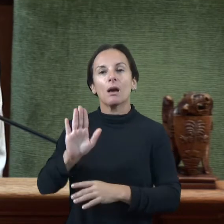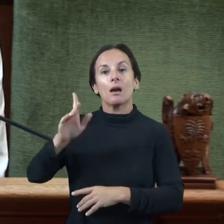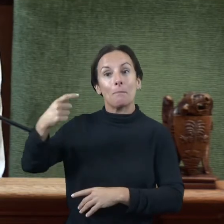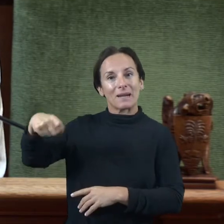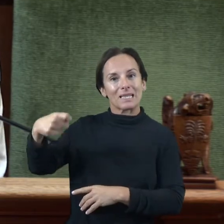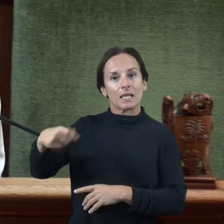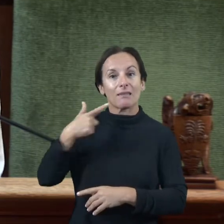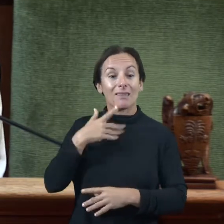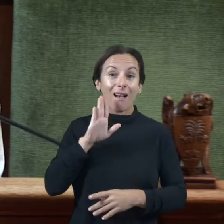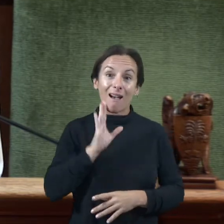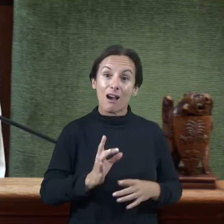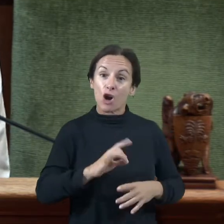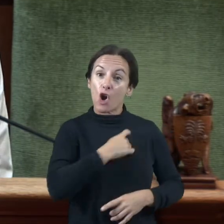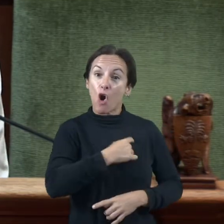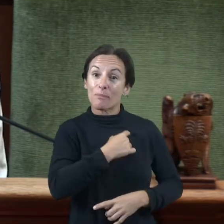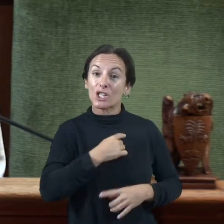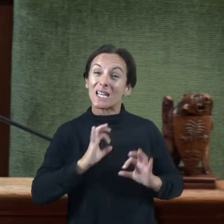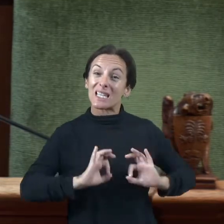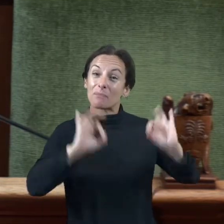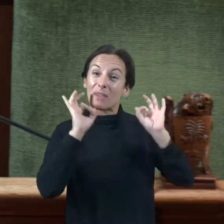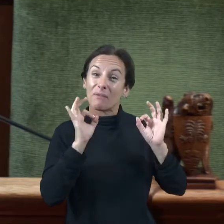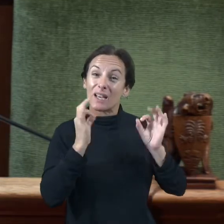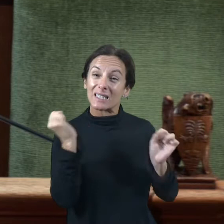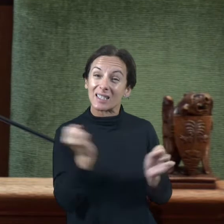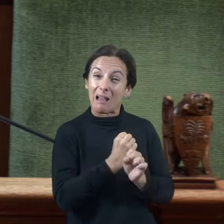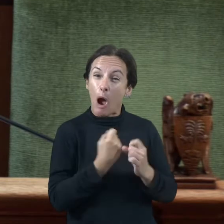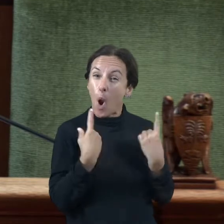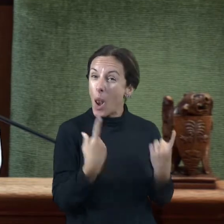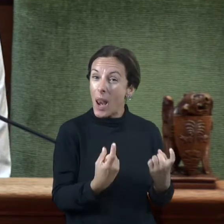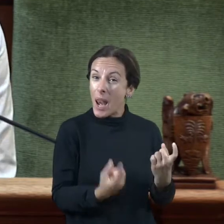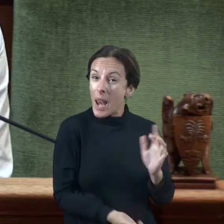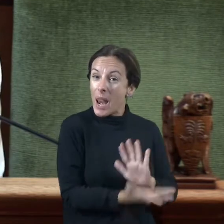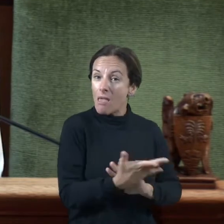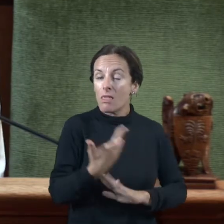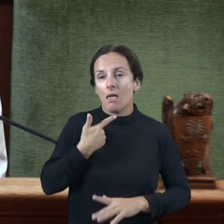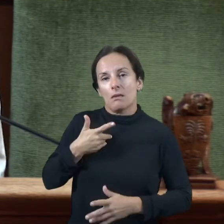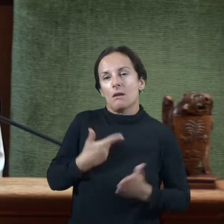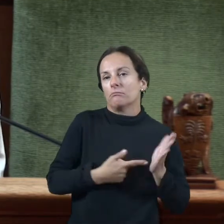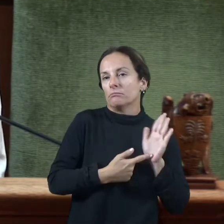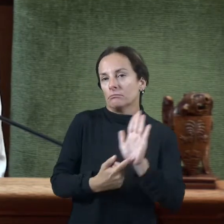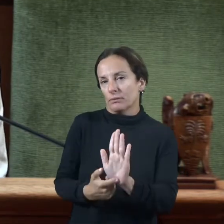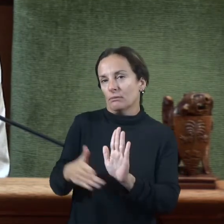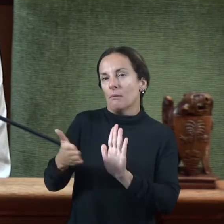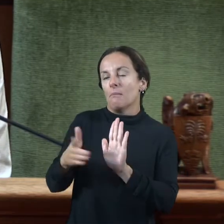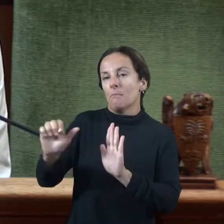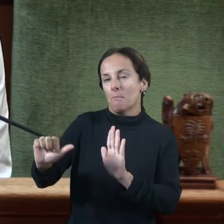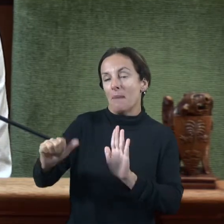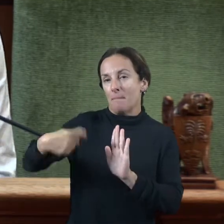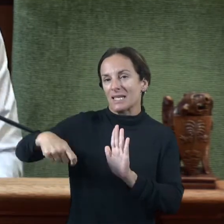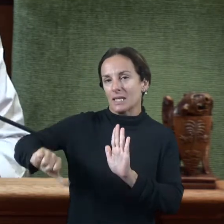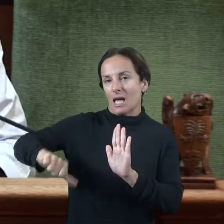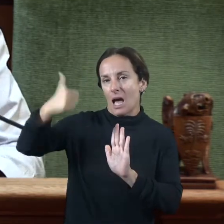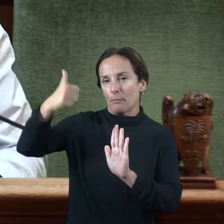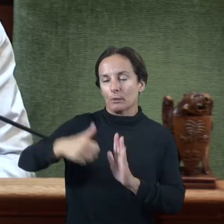comissions específiques de feina que es considerin necessàries i el tercer òrgan col·legiat precisament són aquestes comissions